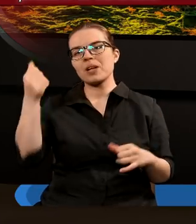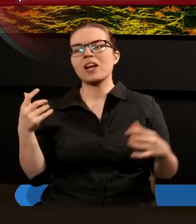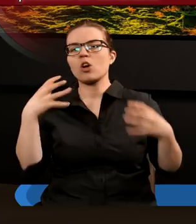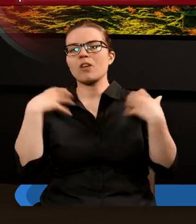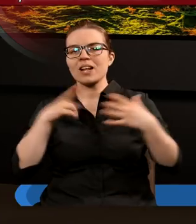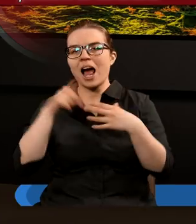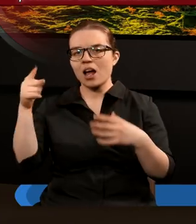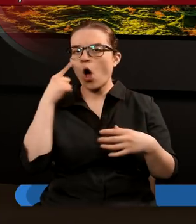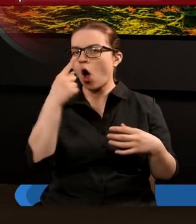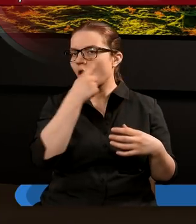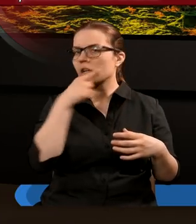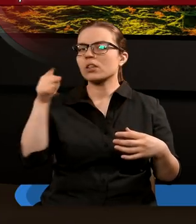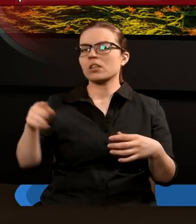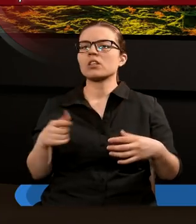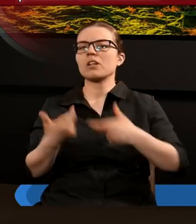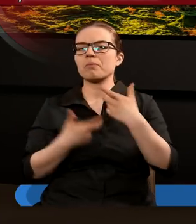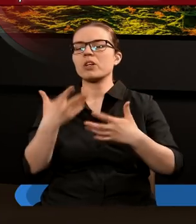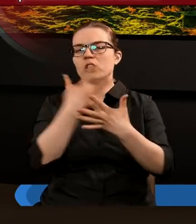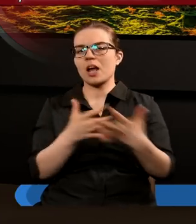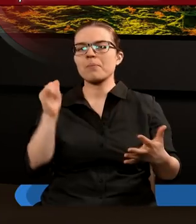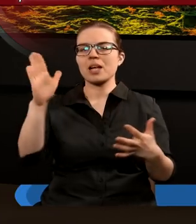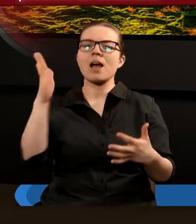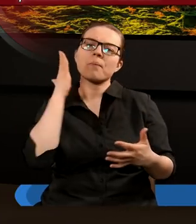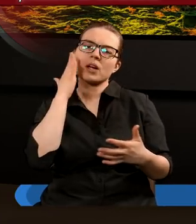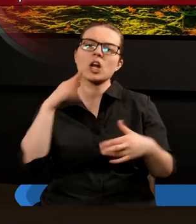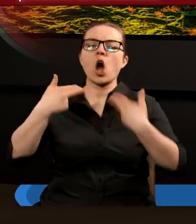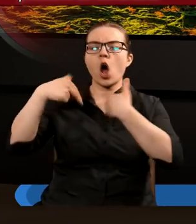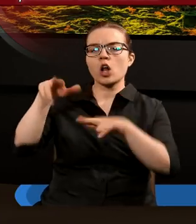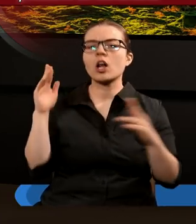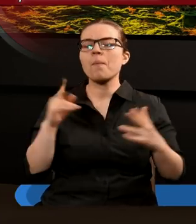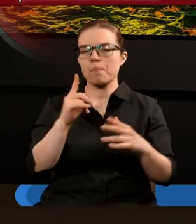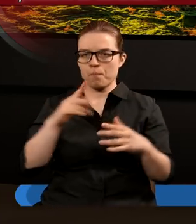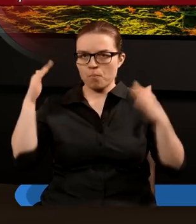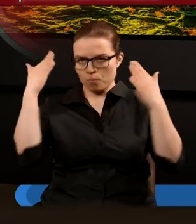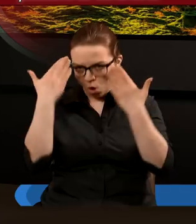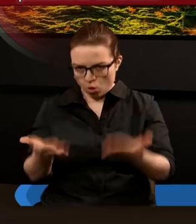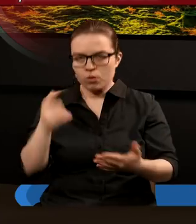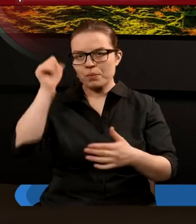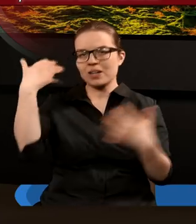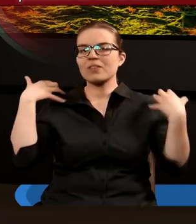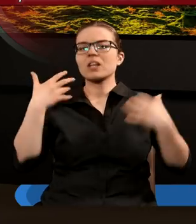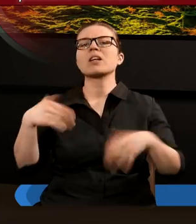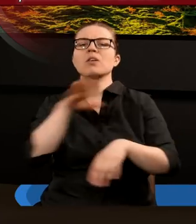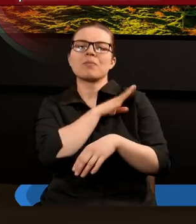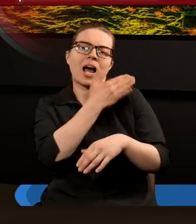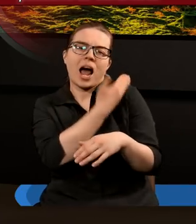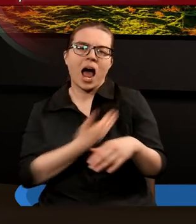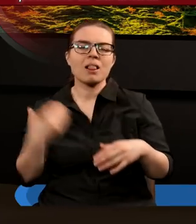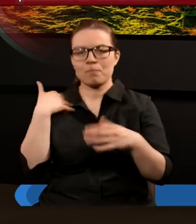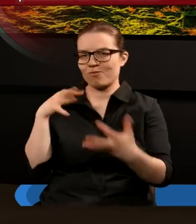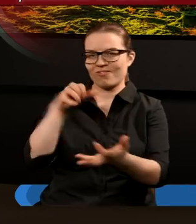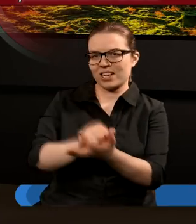jego oczach. Ono to sprawia, że ziemia i jej mieszkańcy oddają pokłon pierwszemu zwierzęciu, którego śmiertelna rana była wygojona